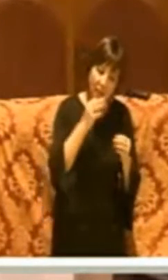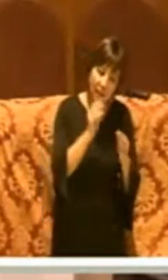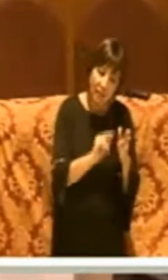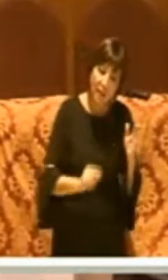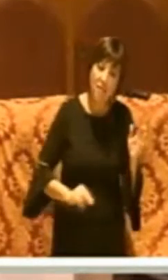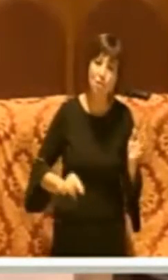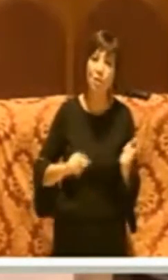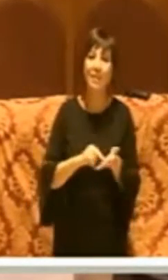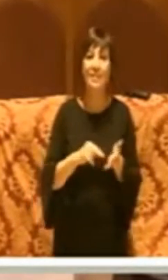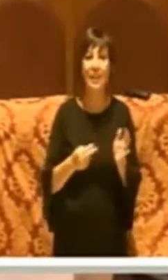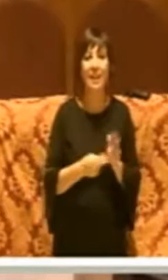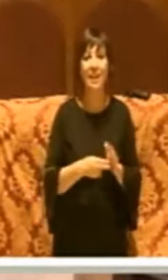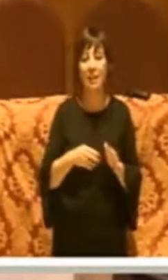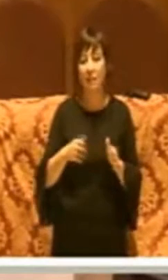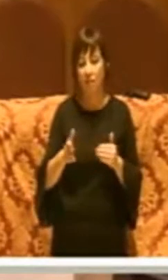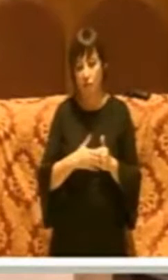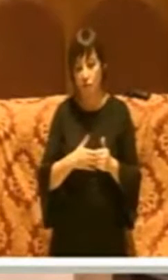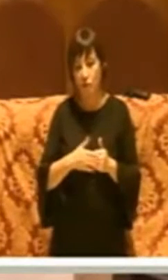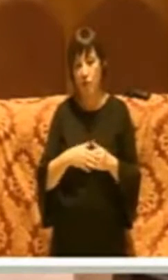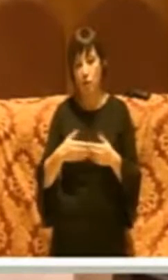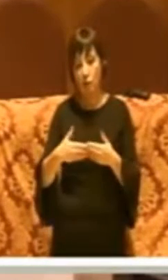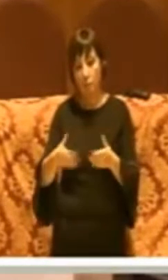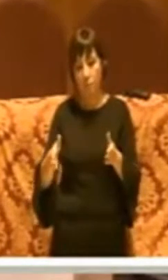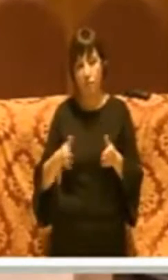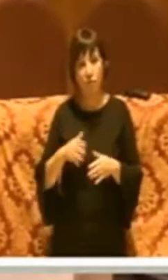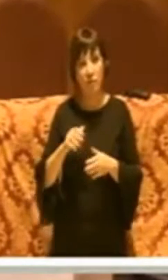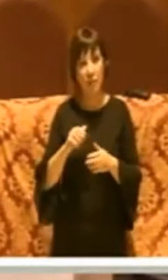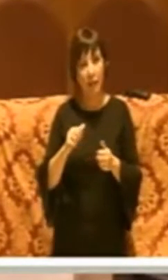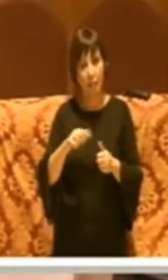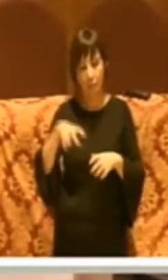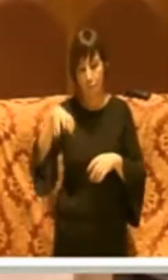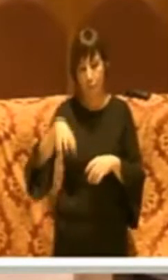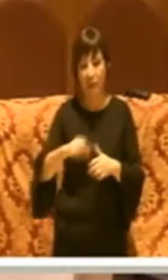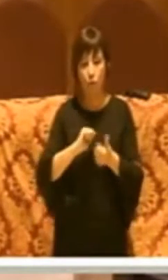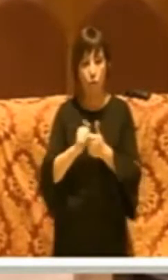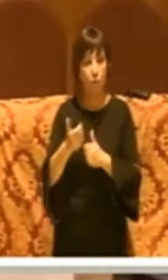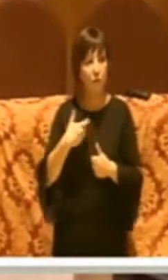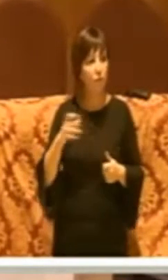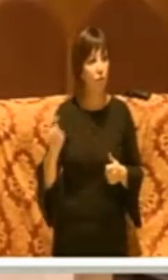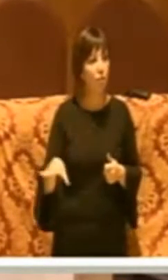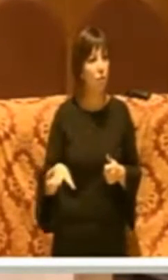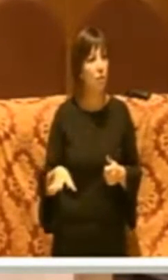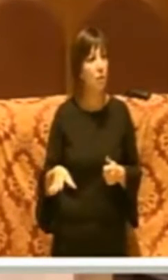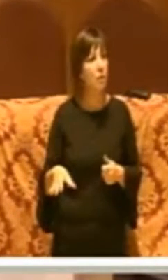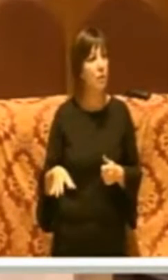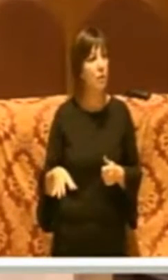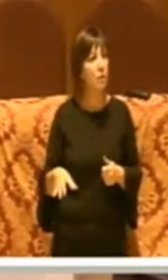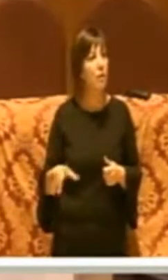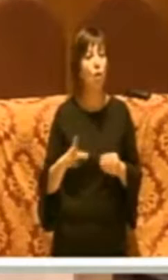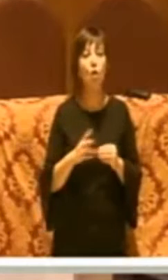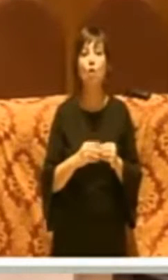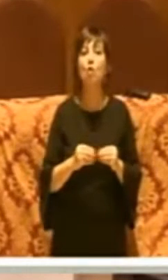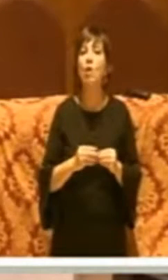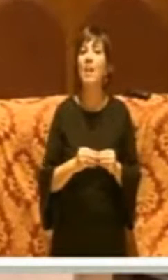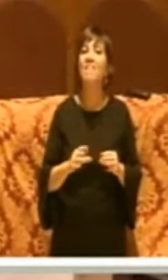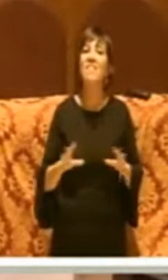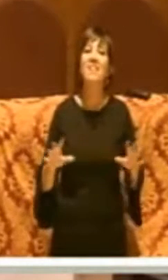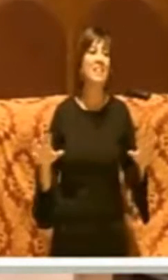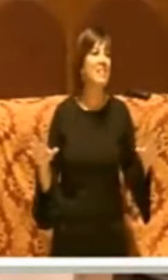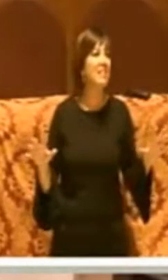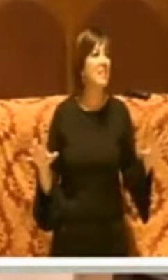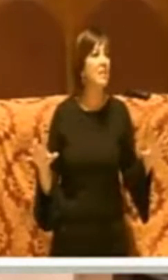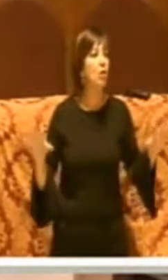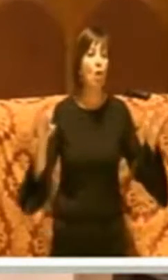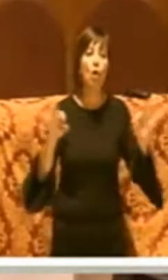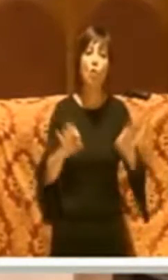tecnica sotto la piscina dell'impianto sportivo che c'è lì cioè non avete fatto non avete